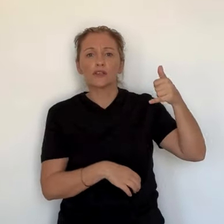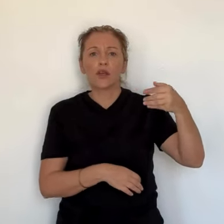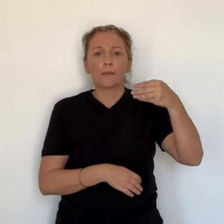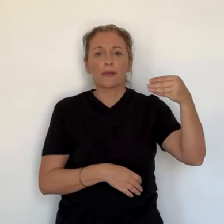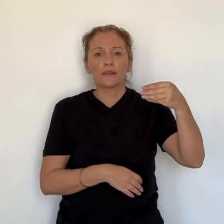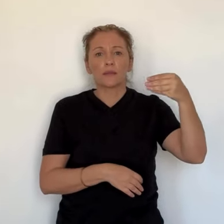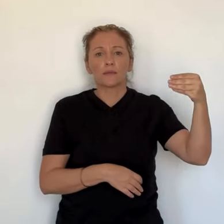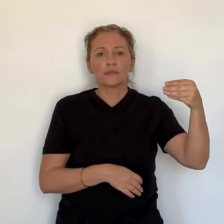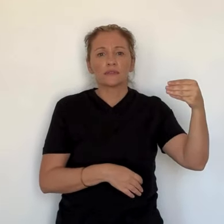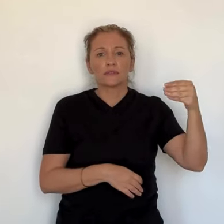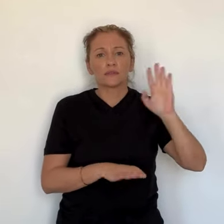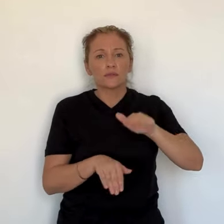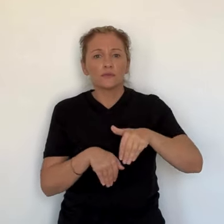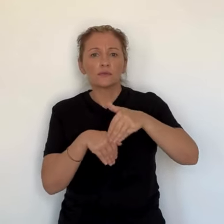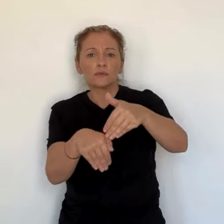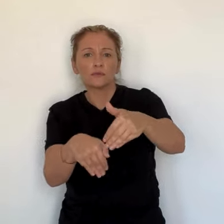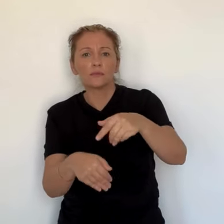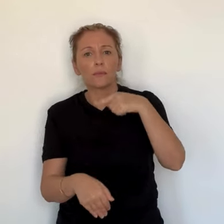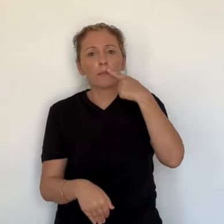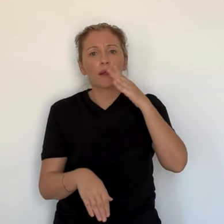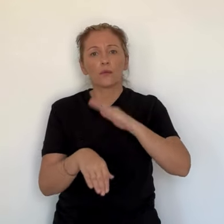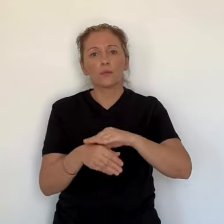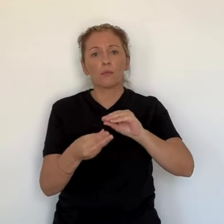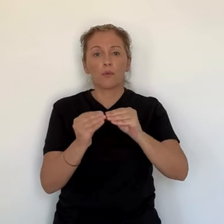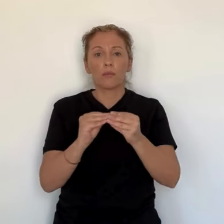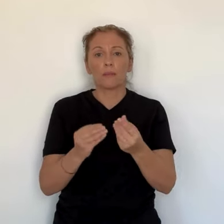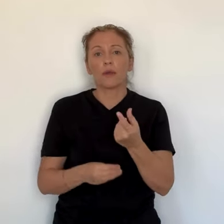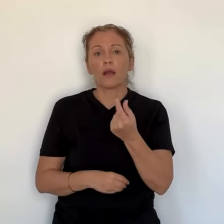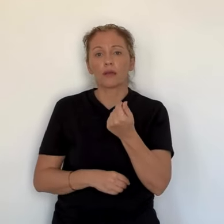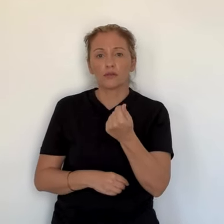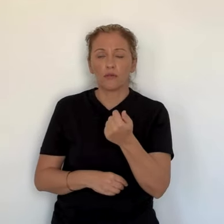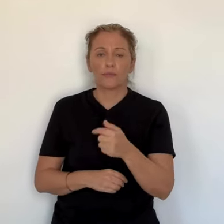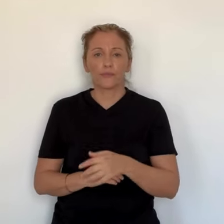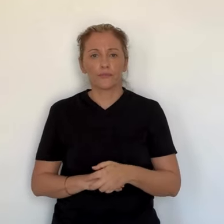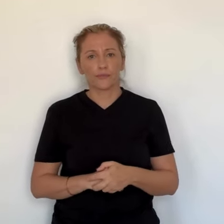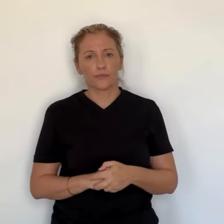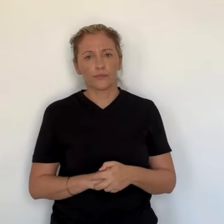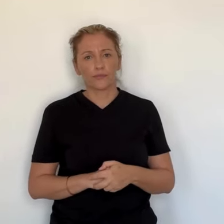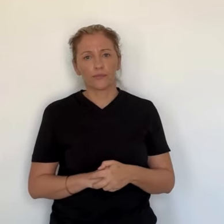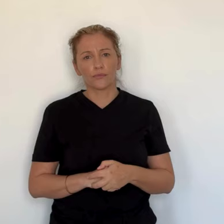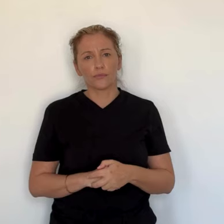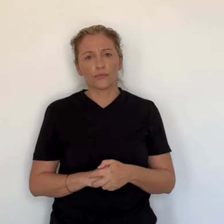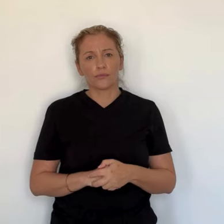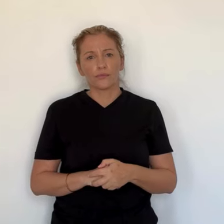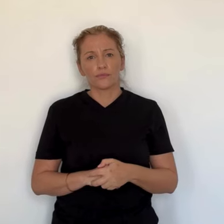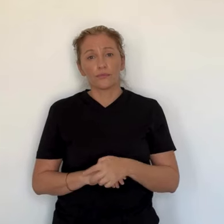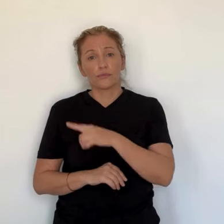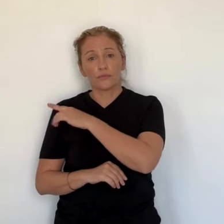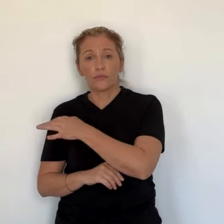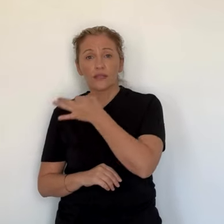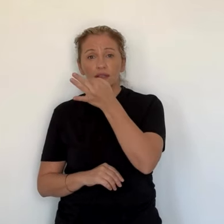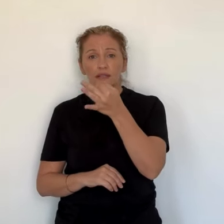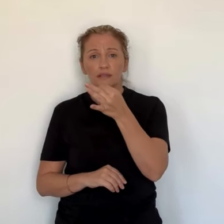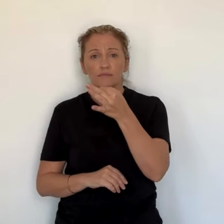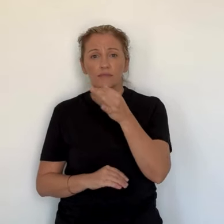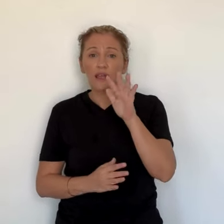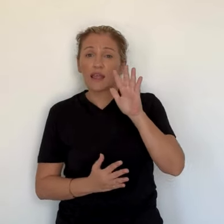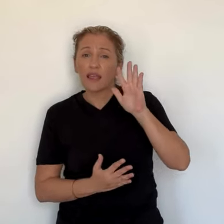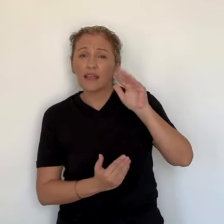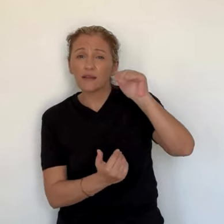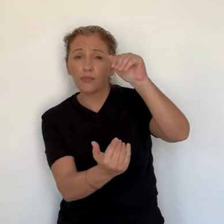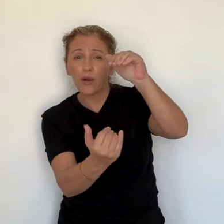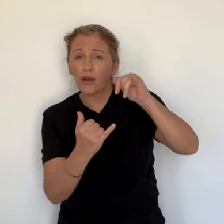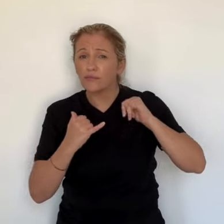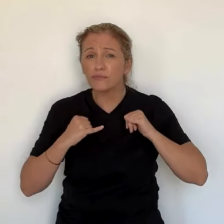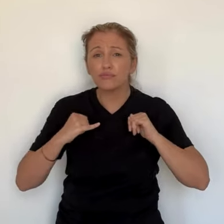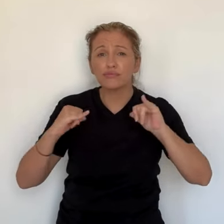le groupe de droite réuni en conférence de presse. Jean-Martin Mondelogne a poursuivi dans l'après-midi au sein de l'hémicycle, en insistant notamment sur la dimension